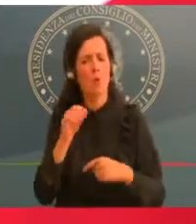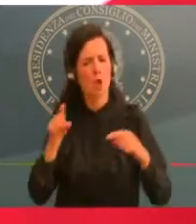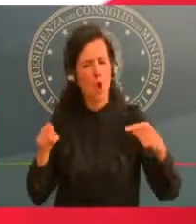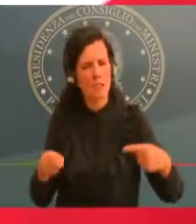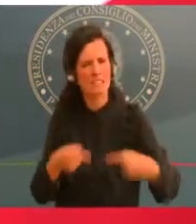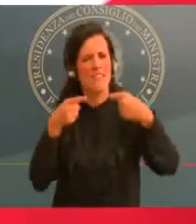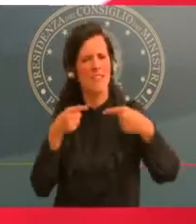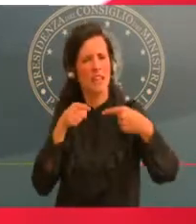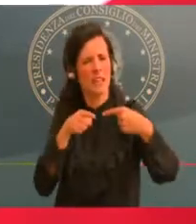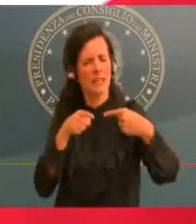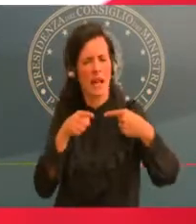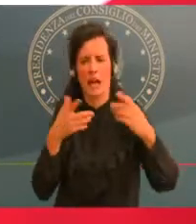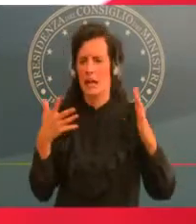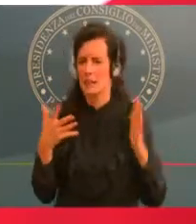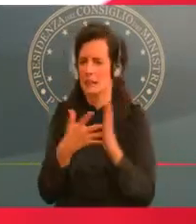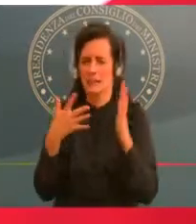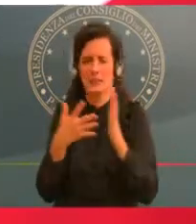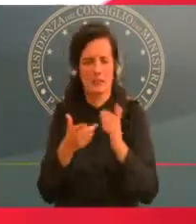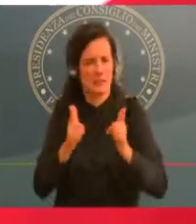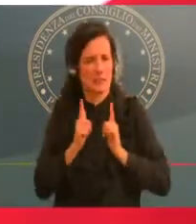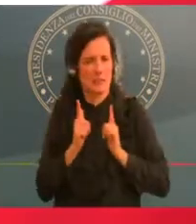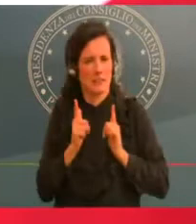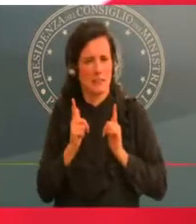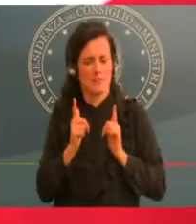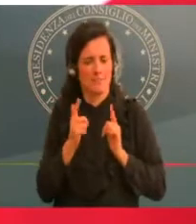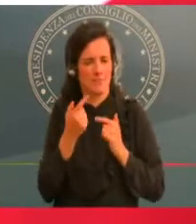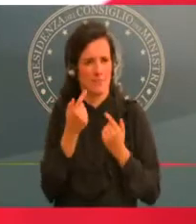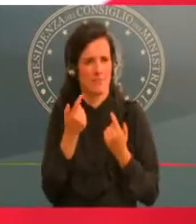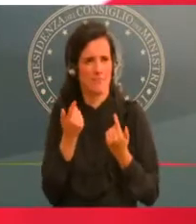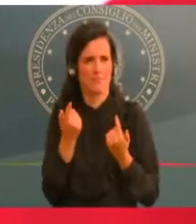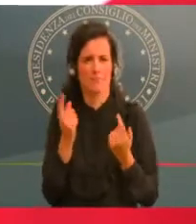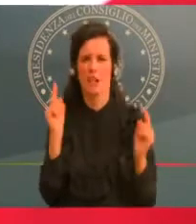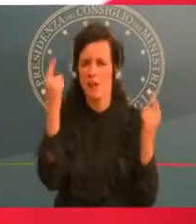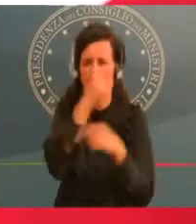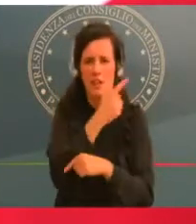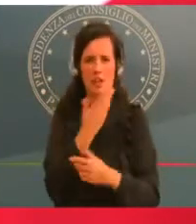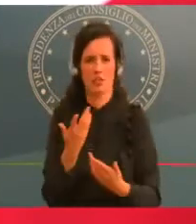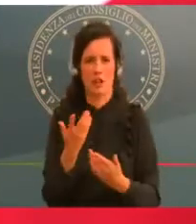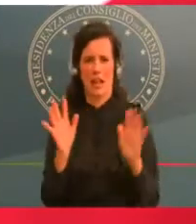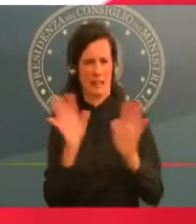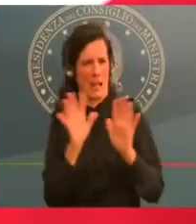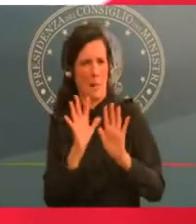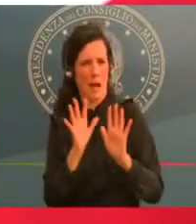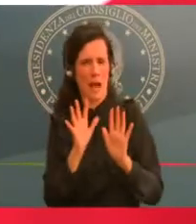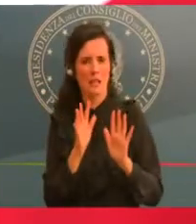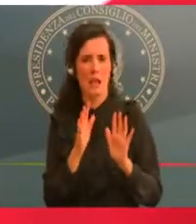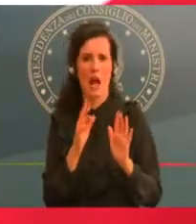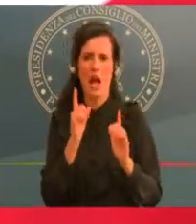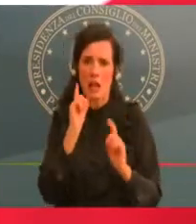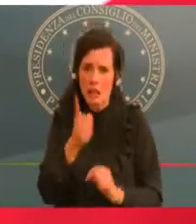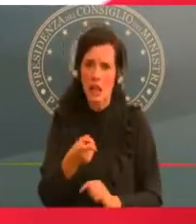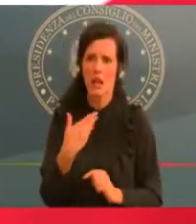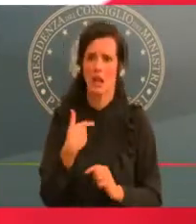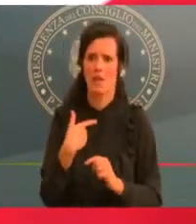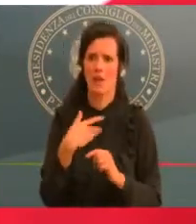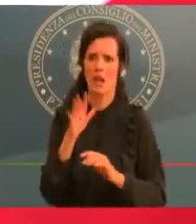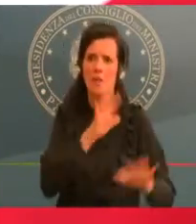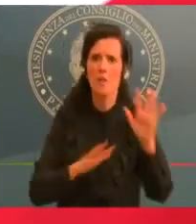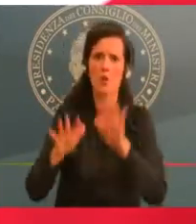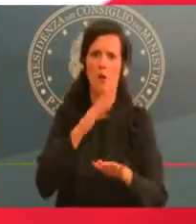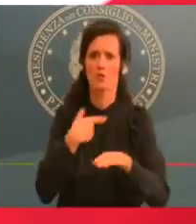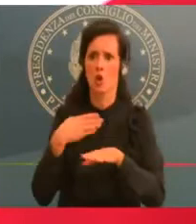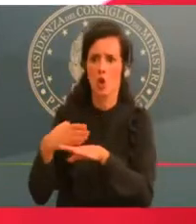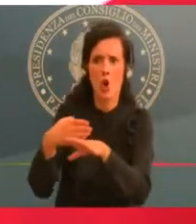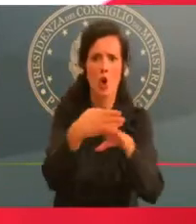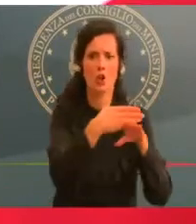informazioni quantomeno essere coinvolti e cogliere lo spirito le finalità delle proposte e quindi